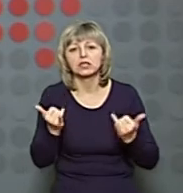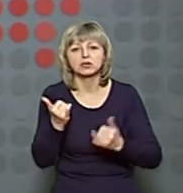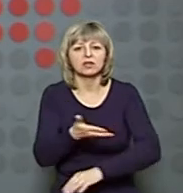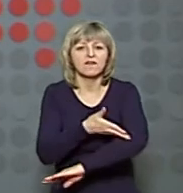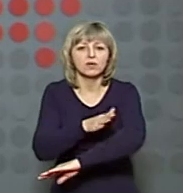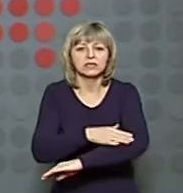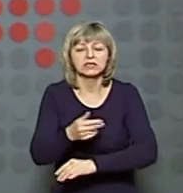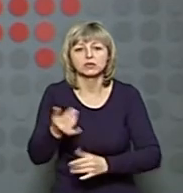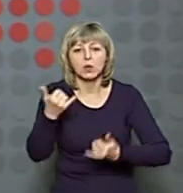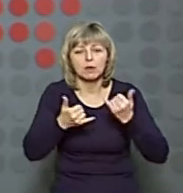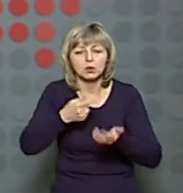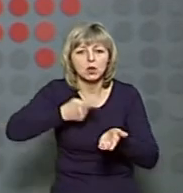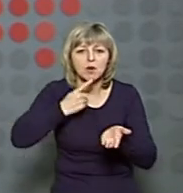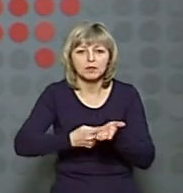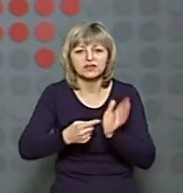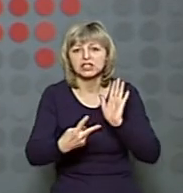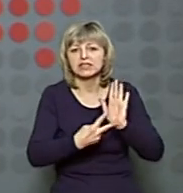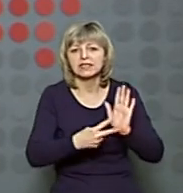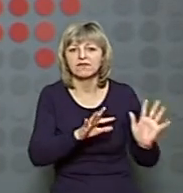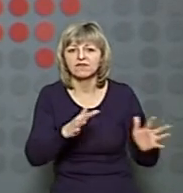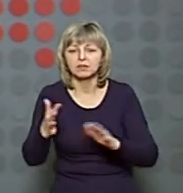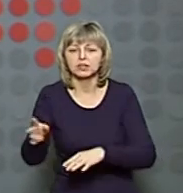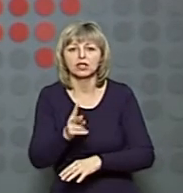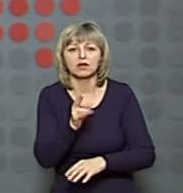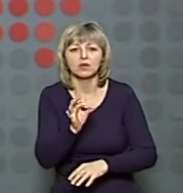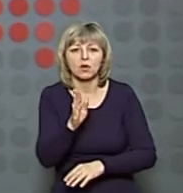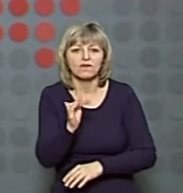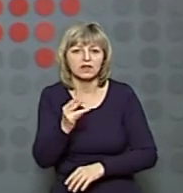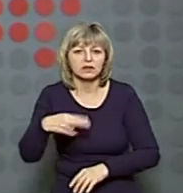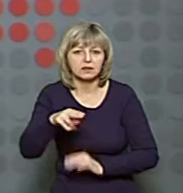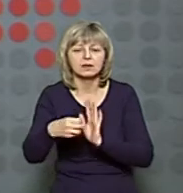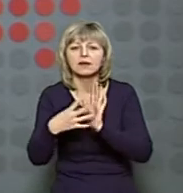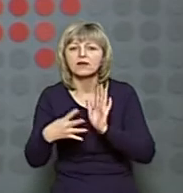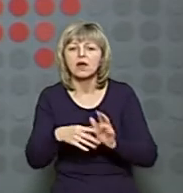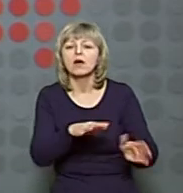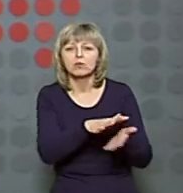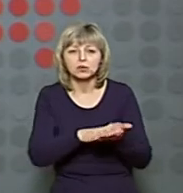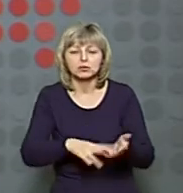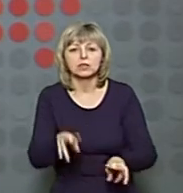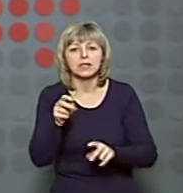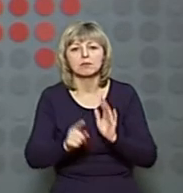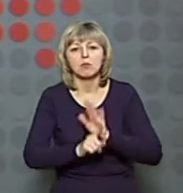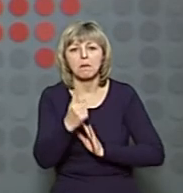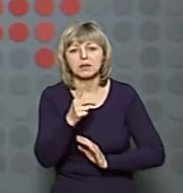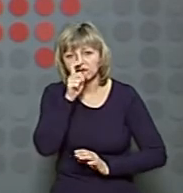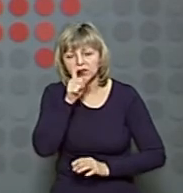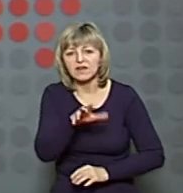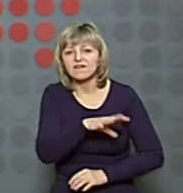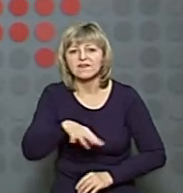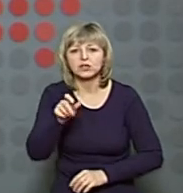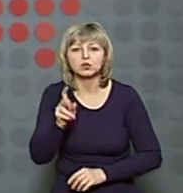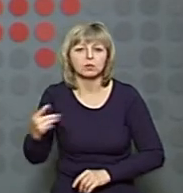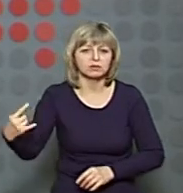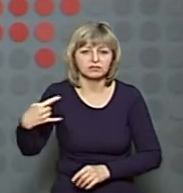лабораторно підтверджено 7 випадків COVID-19. І продовжуємо тему. З 1 квітня усі громадяни, які в